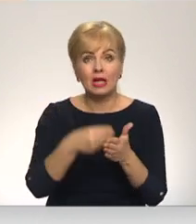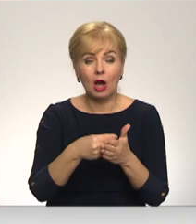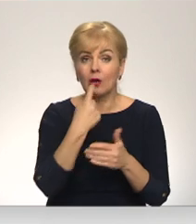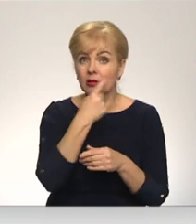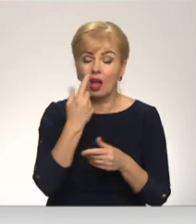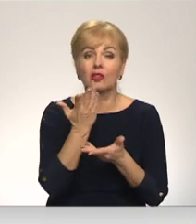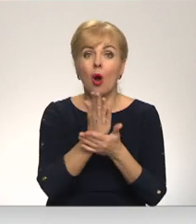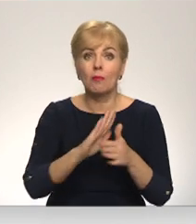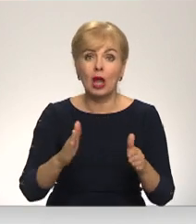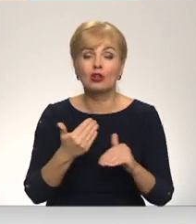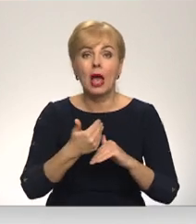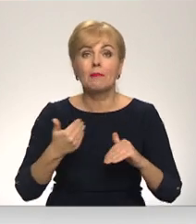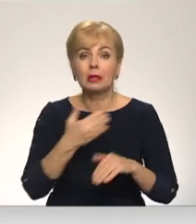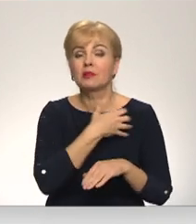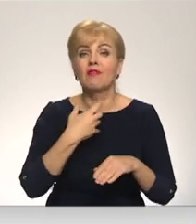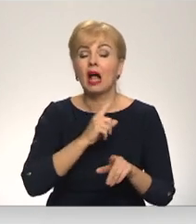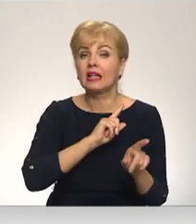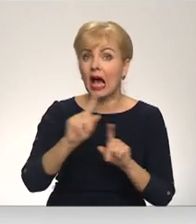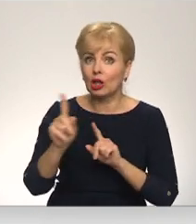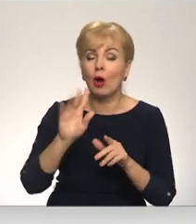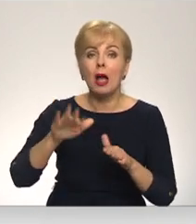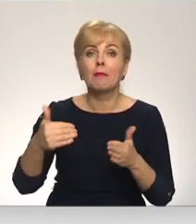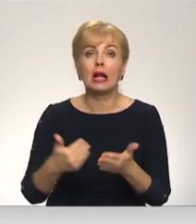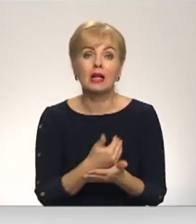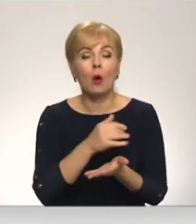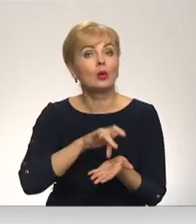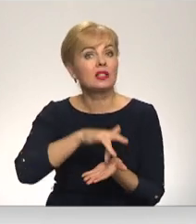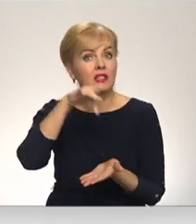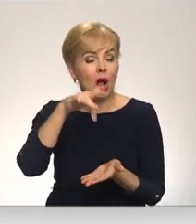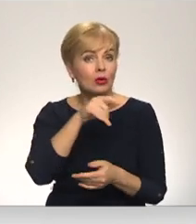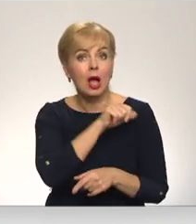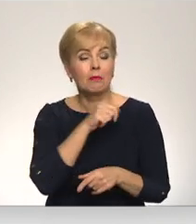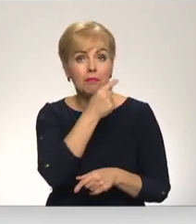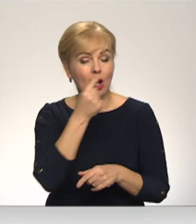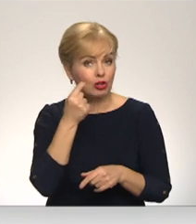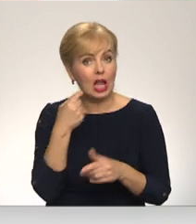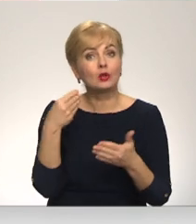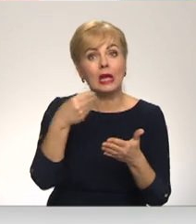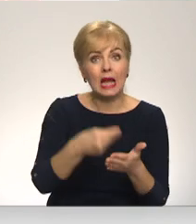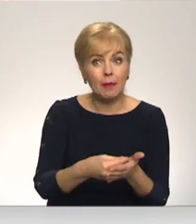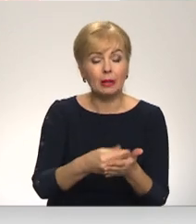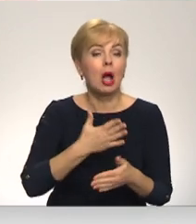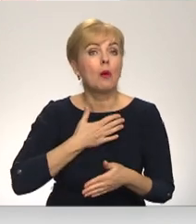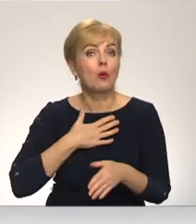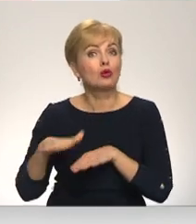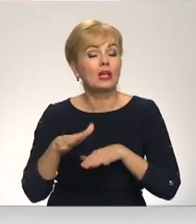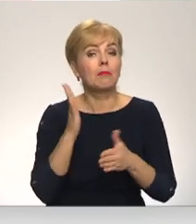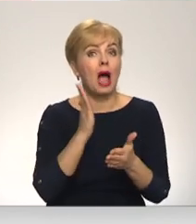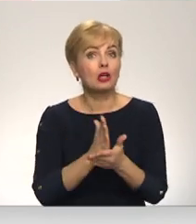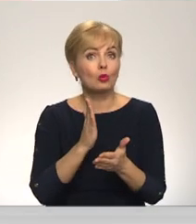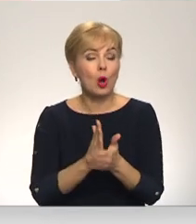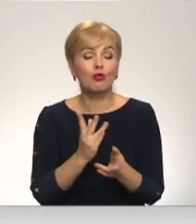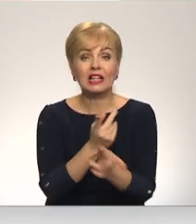beigušies vēl pirms valdības rīkojumu par jaunu centralizēto paštestu iepirkumu. Mūsu rīcībā esošās